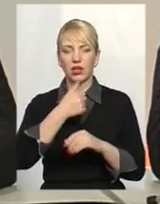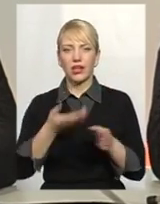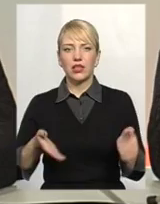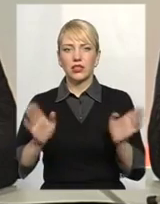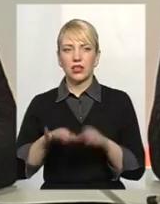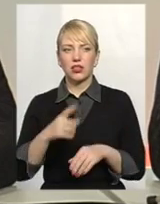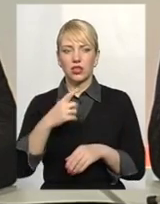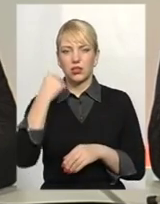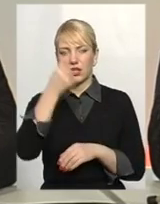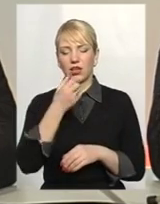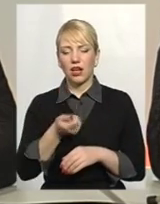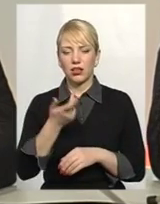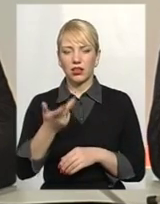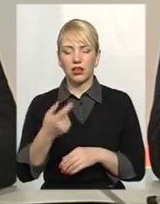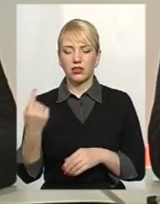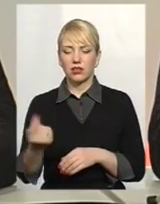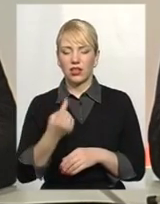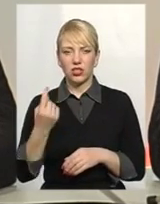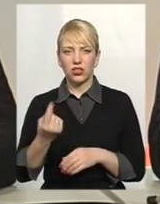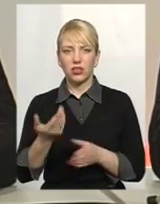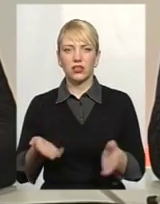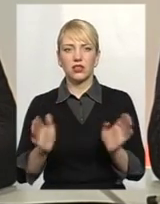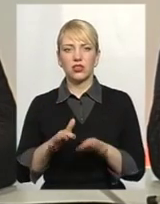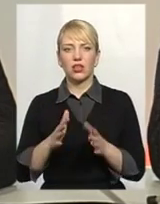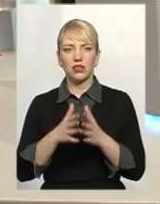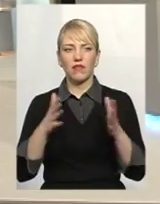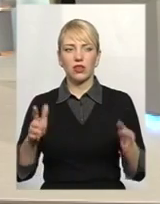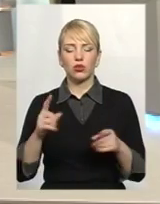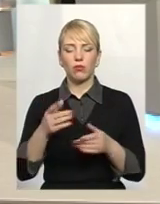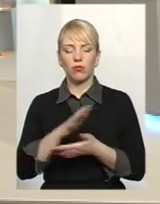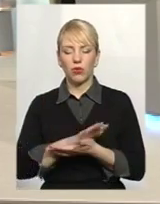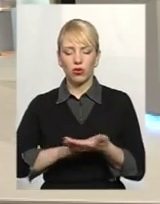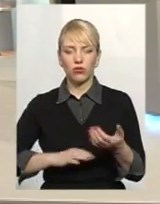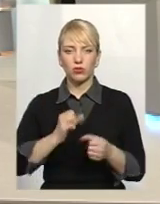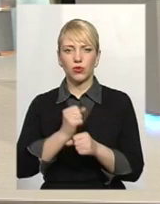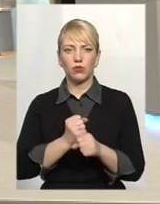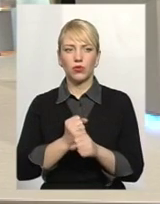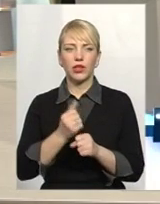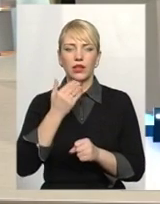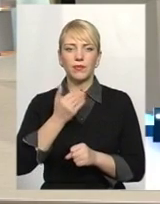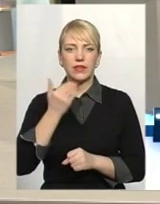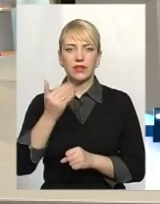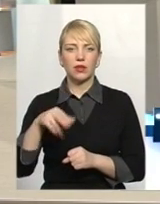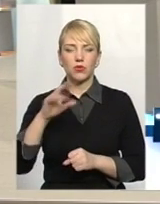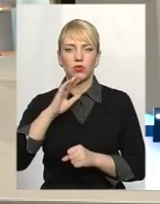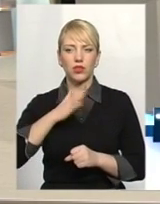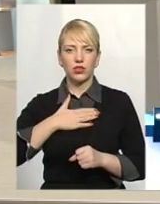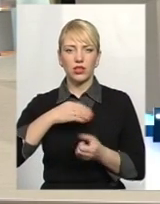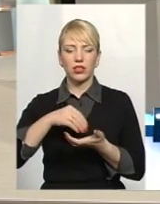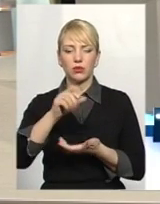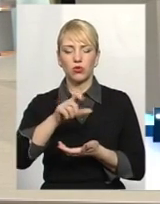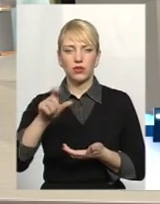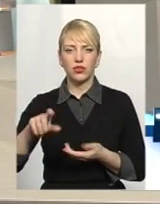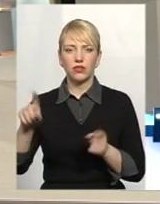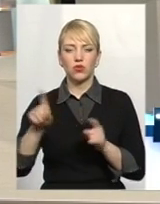кількість лічильників залишається великою. Тому ми продовжуємо ці роботи, які звертаємося до наших споживачів, щоб